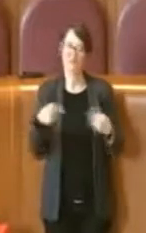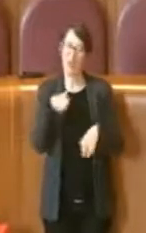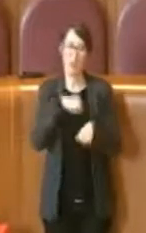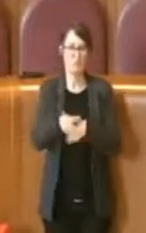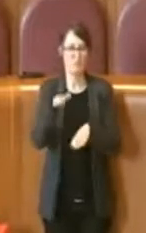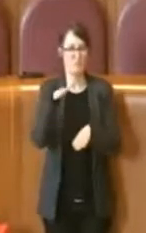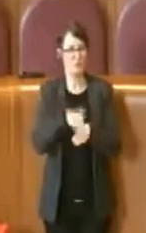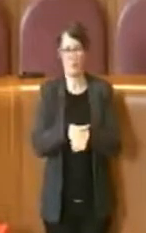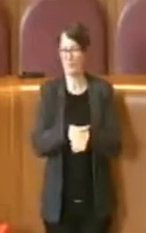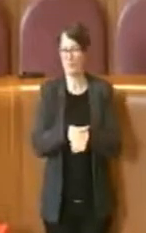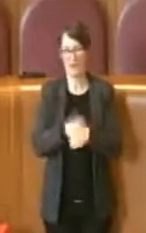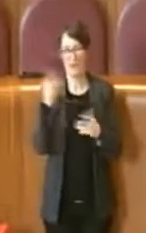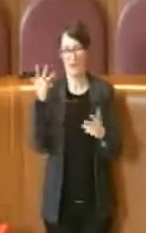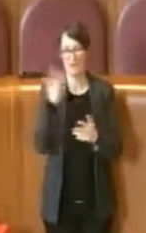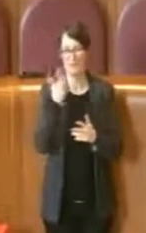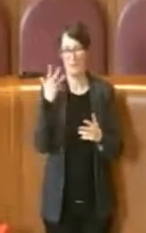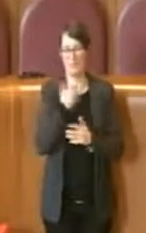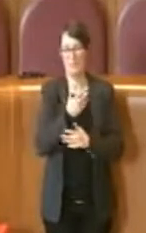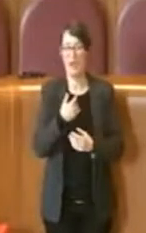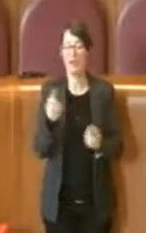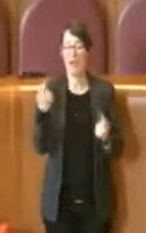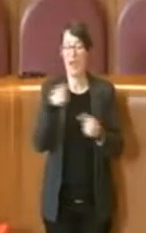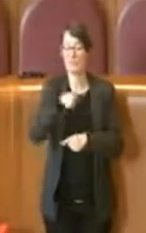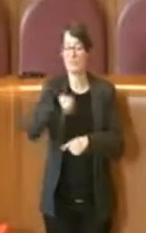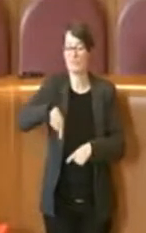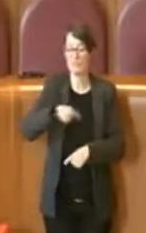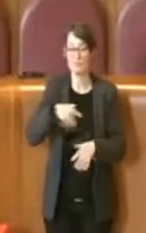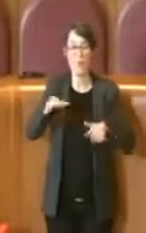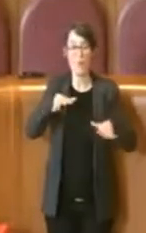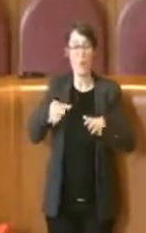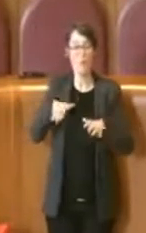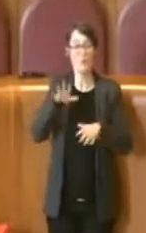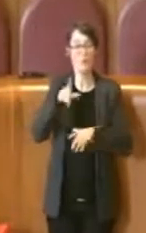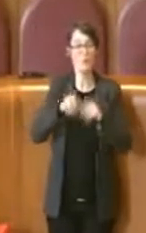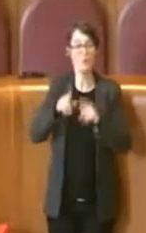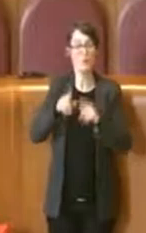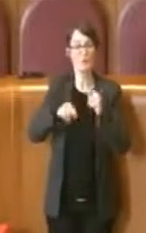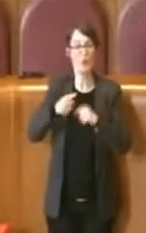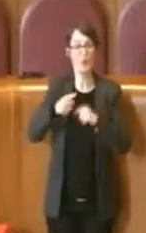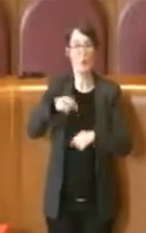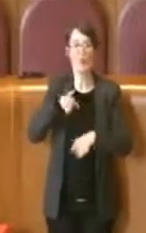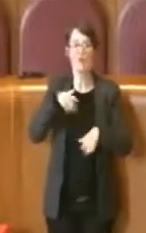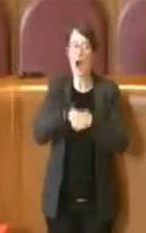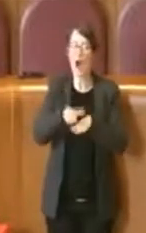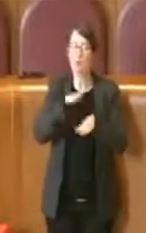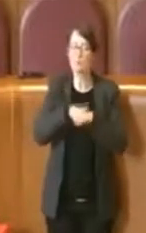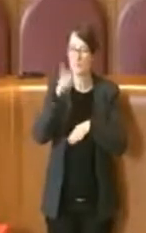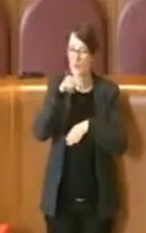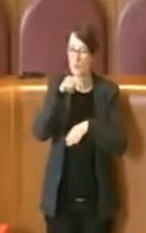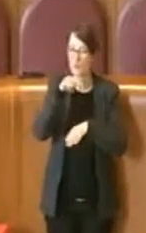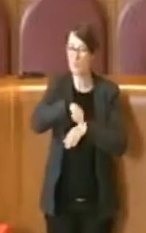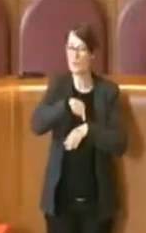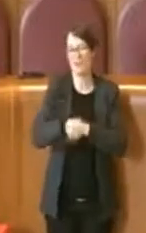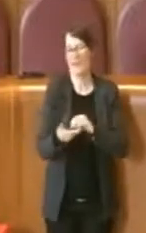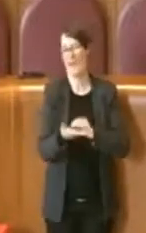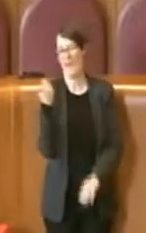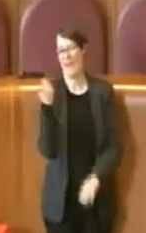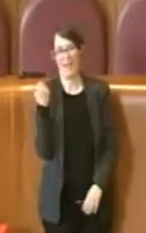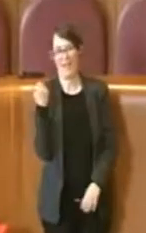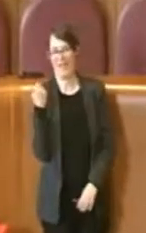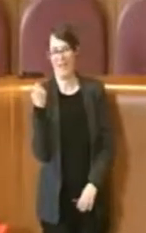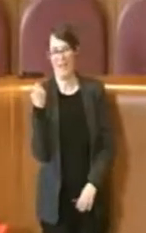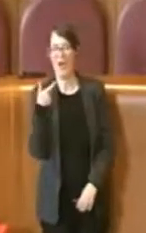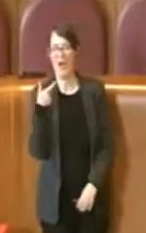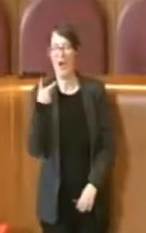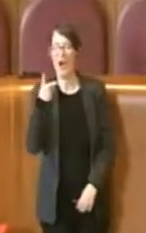il Movimento 5 Stelle alla guida di questa città, ci siamo tolti e spero che sia una buona abitudine quella di approvare i bilanci per